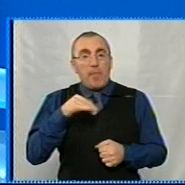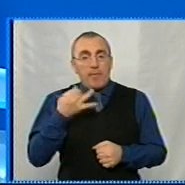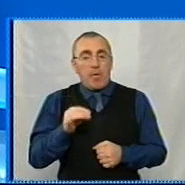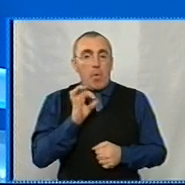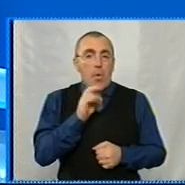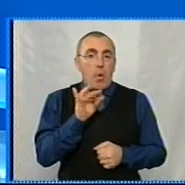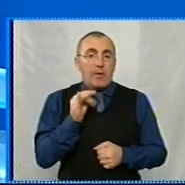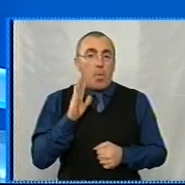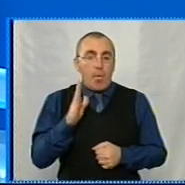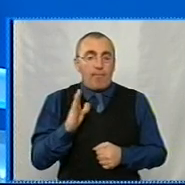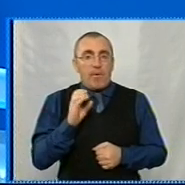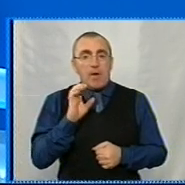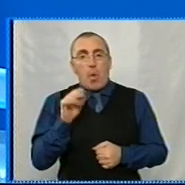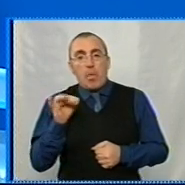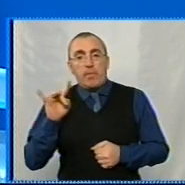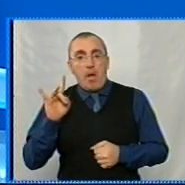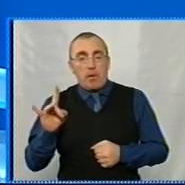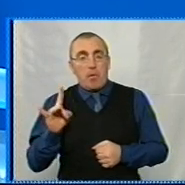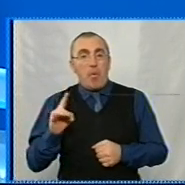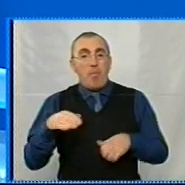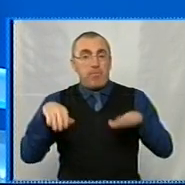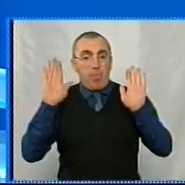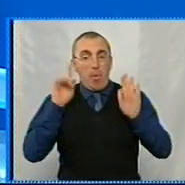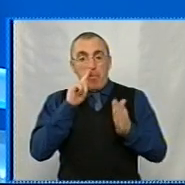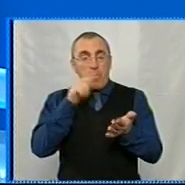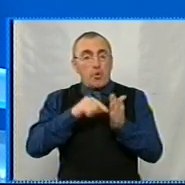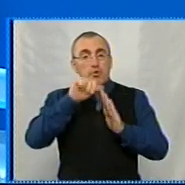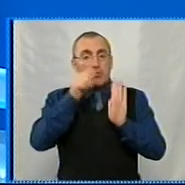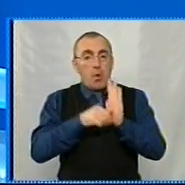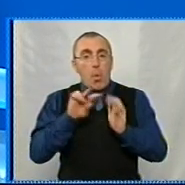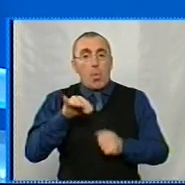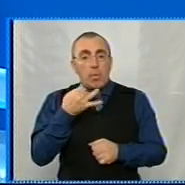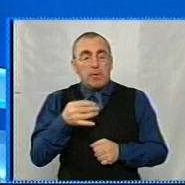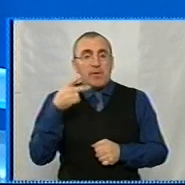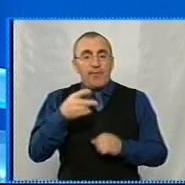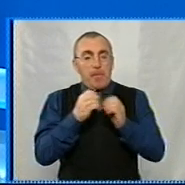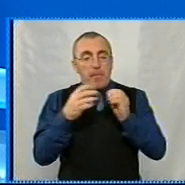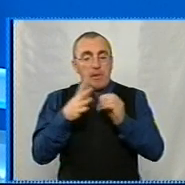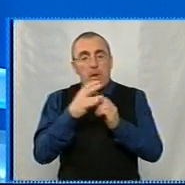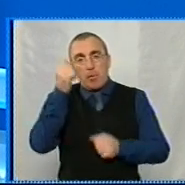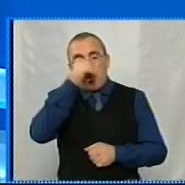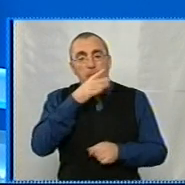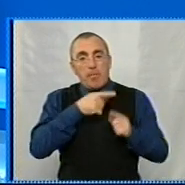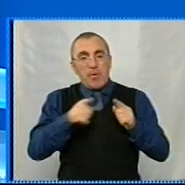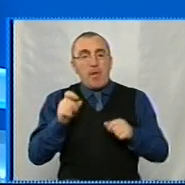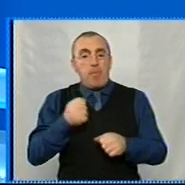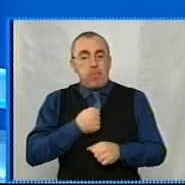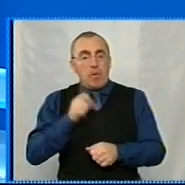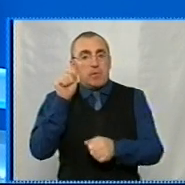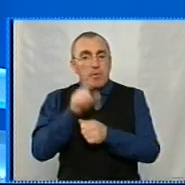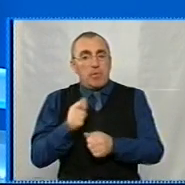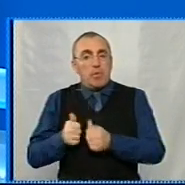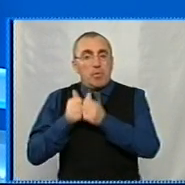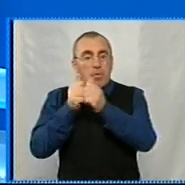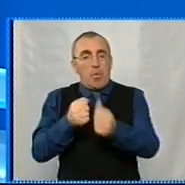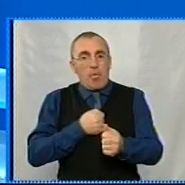Олександра Корінькова та Сергія Глондара. У полон вони потрапили 16 лютого 2015 року під час бойового завдання з супроводу